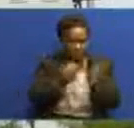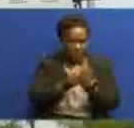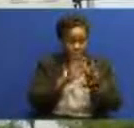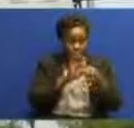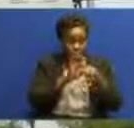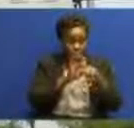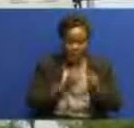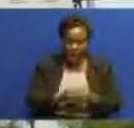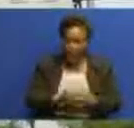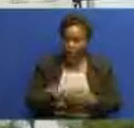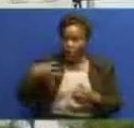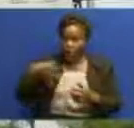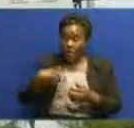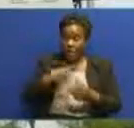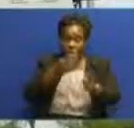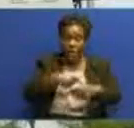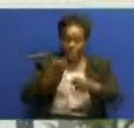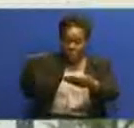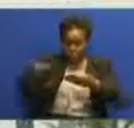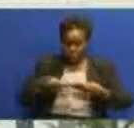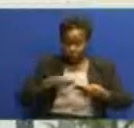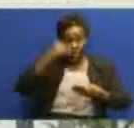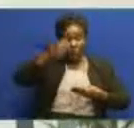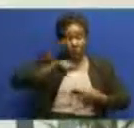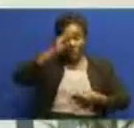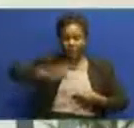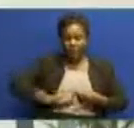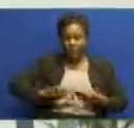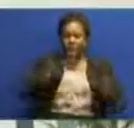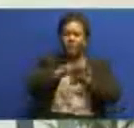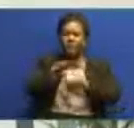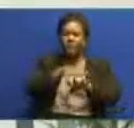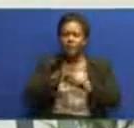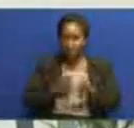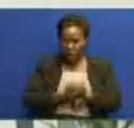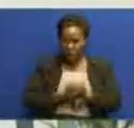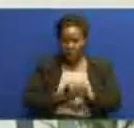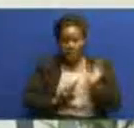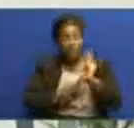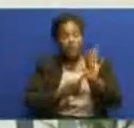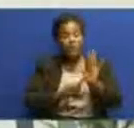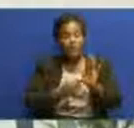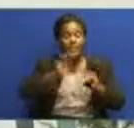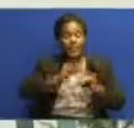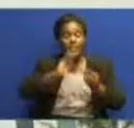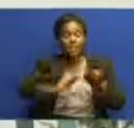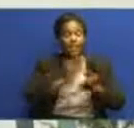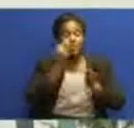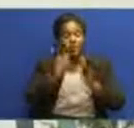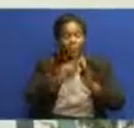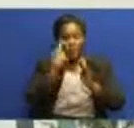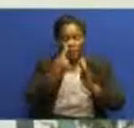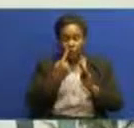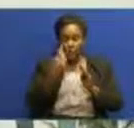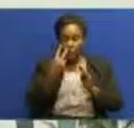namo novemba 26 mwakanyana ili waichunguzi ileleza kuwa zaidi ya shilingi bilioni 24 zilekona